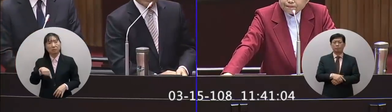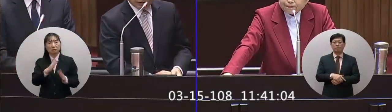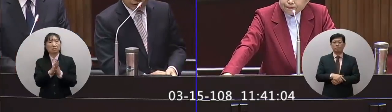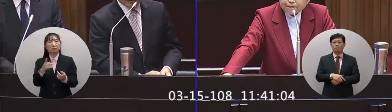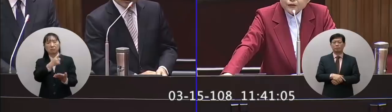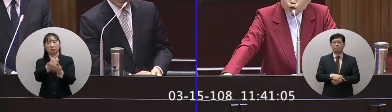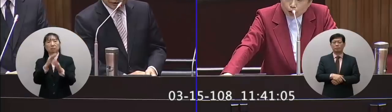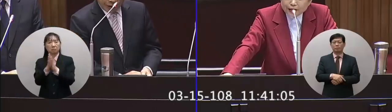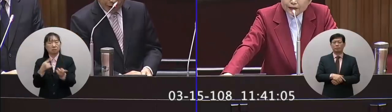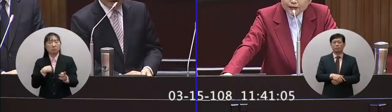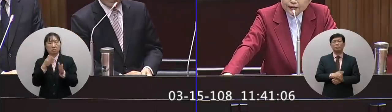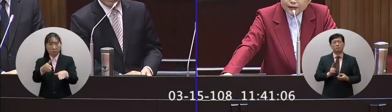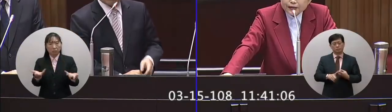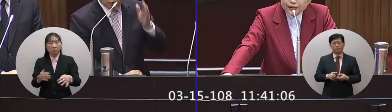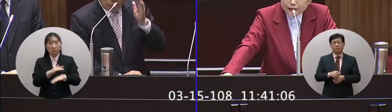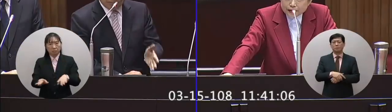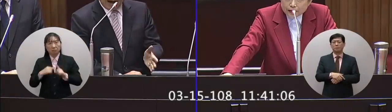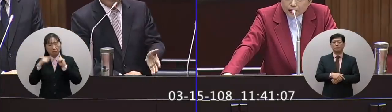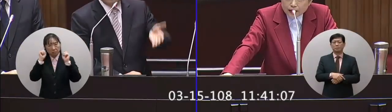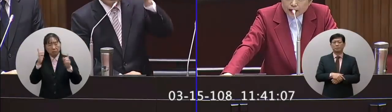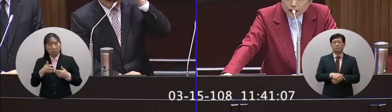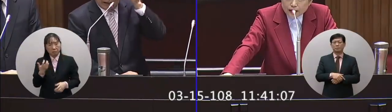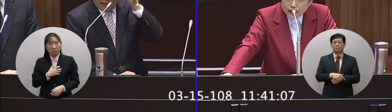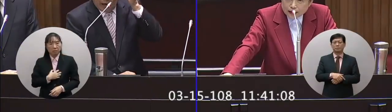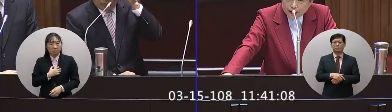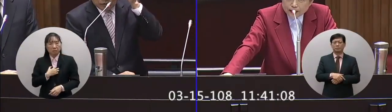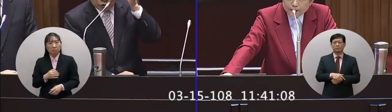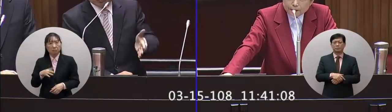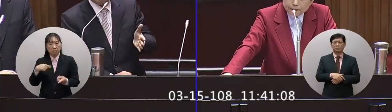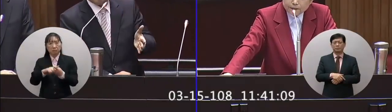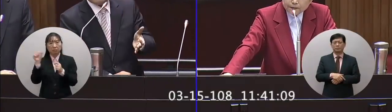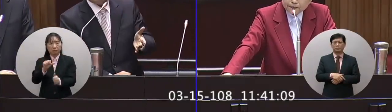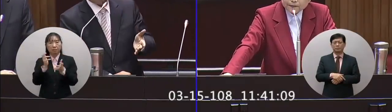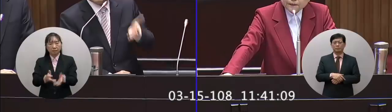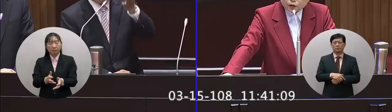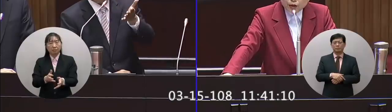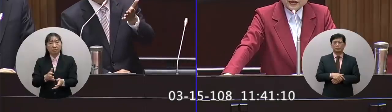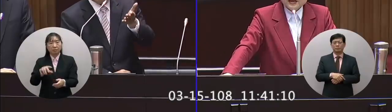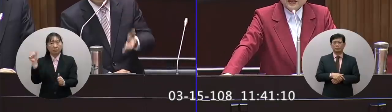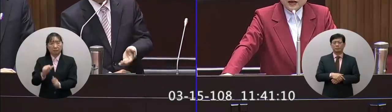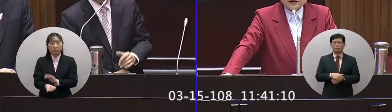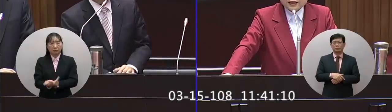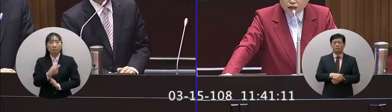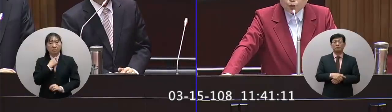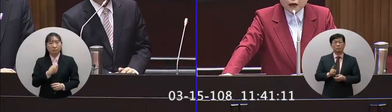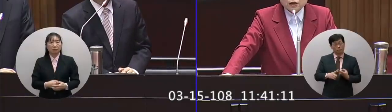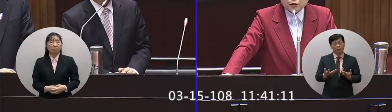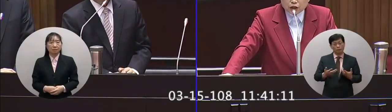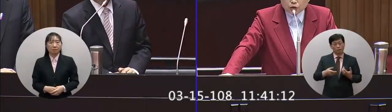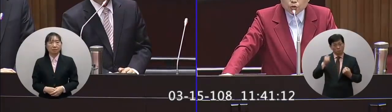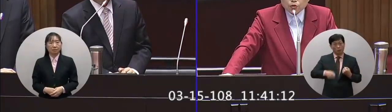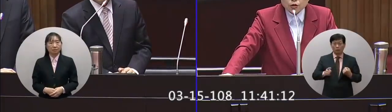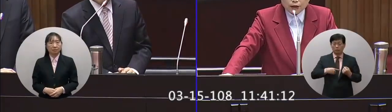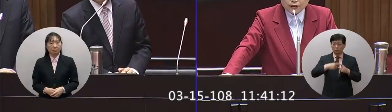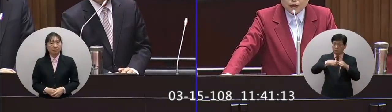神共憤的事對而且應該要重判應該要迅速判這樣對那至於判